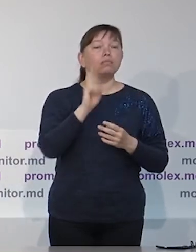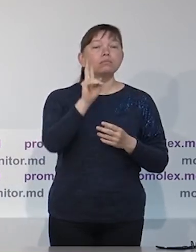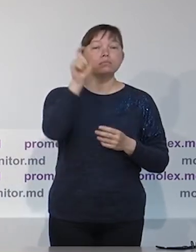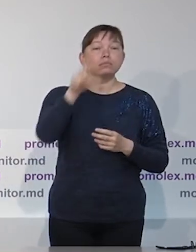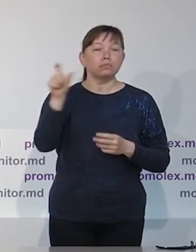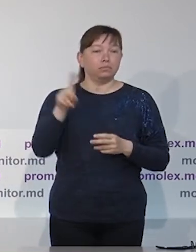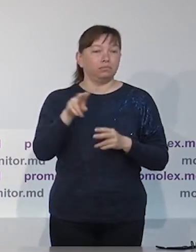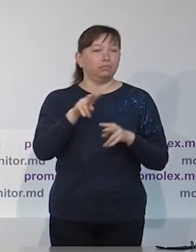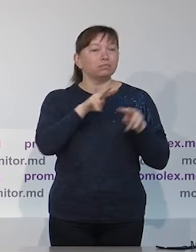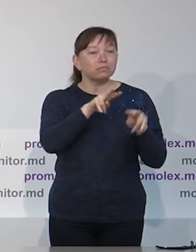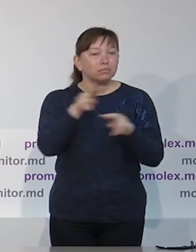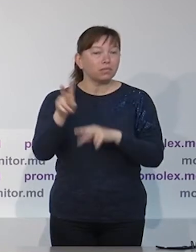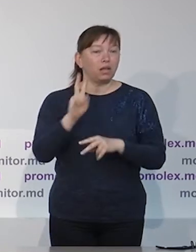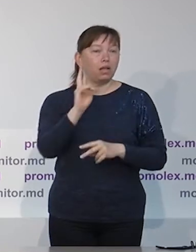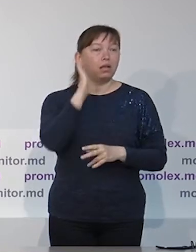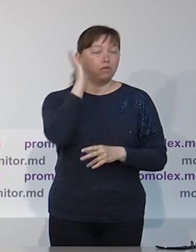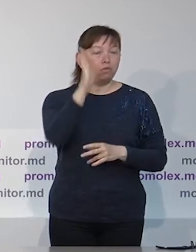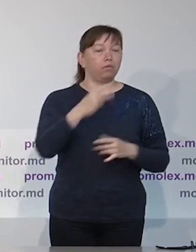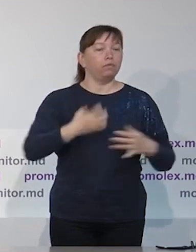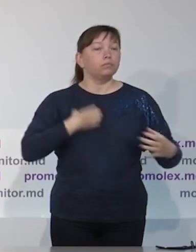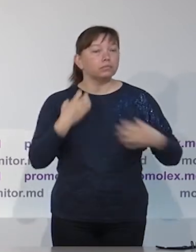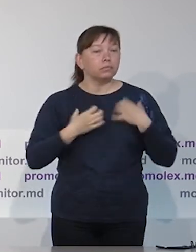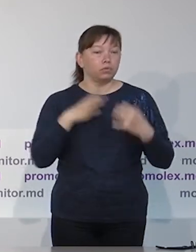которые будут заниматься наблюдением,